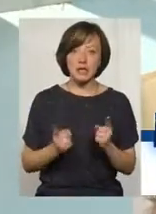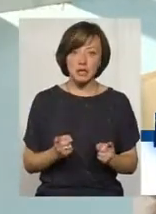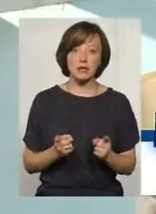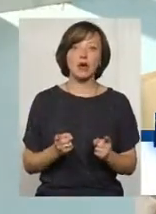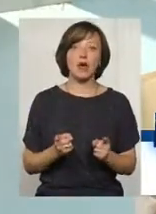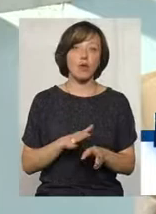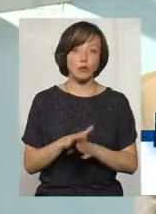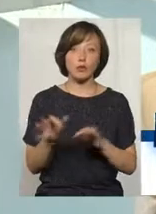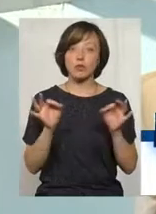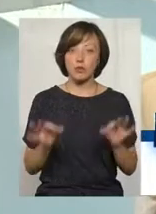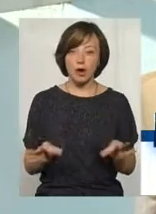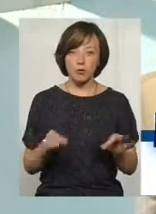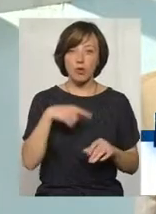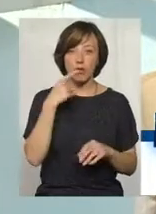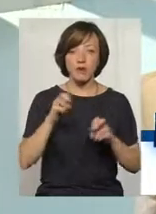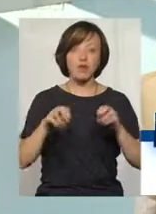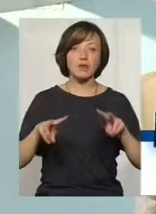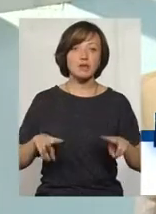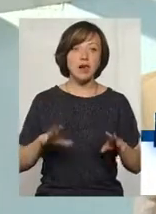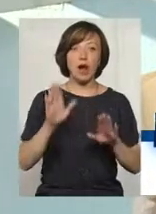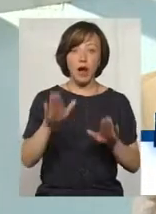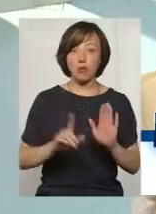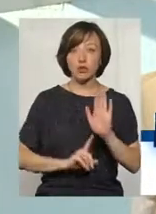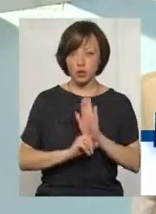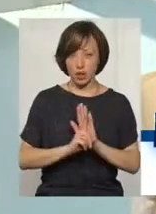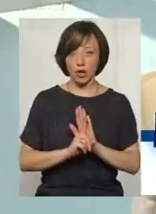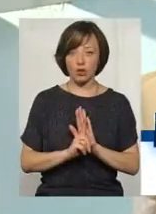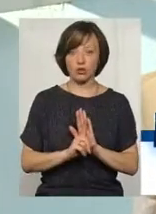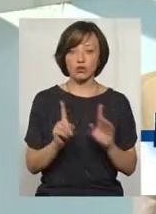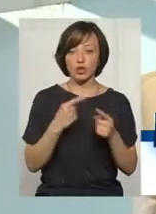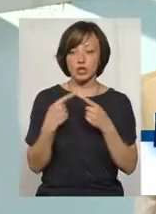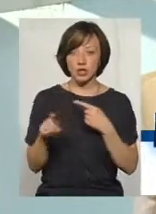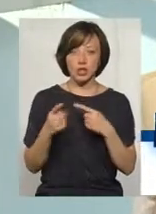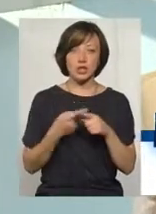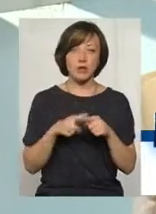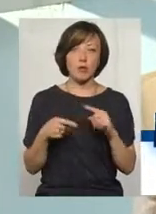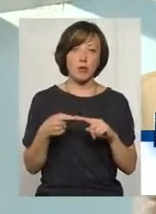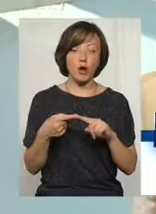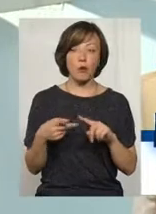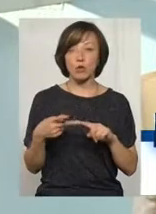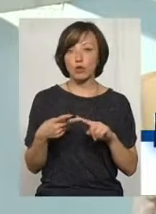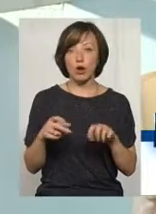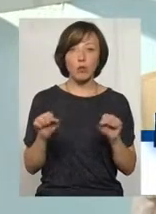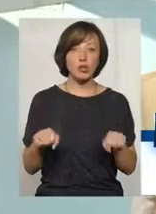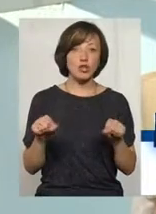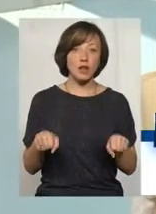абсолютно правильно говорили фахівці, нехай починають щось іншого. Це перше. А по-друге, можливо,